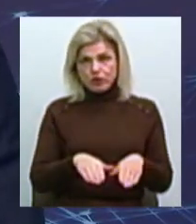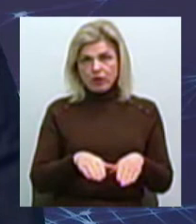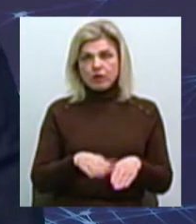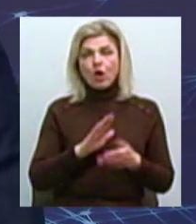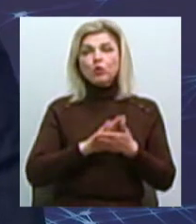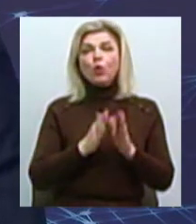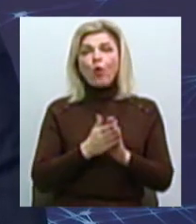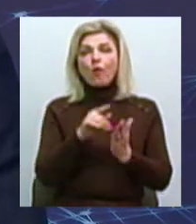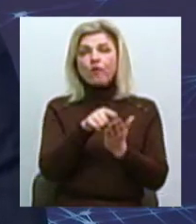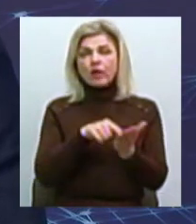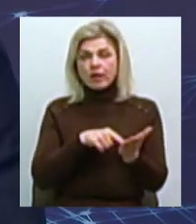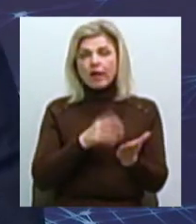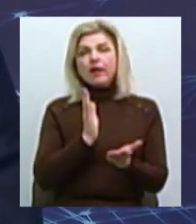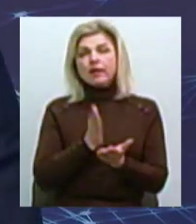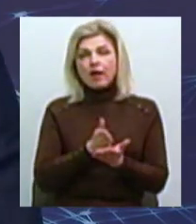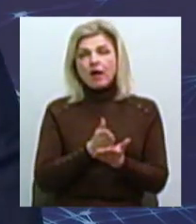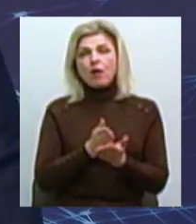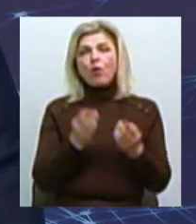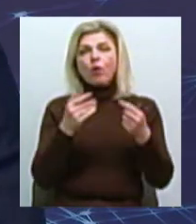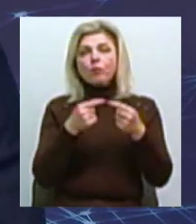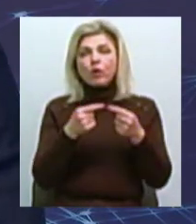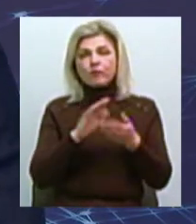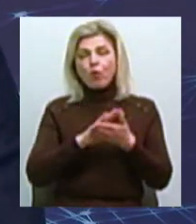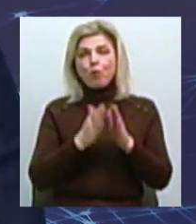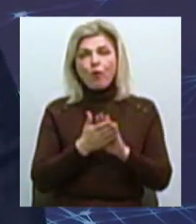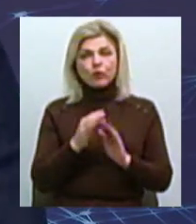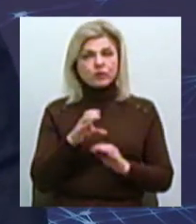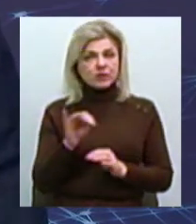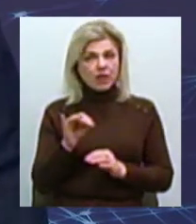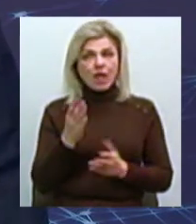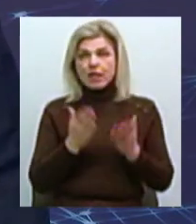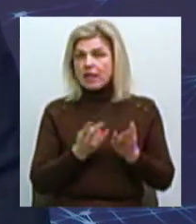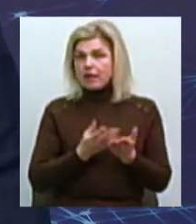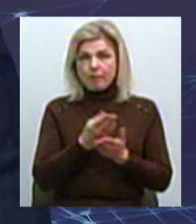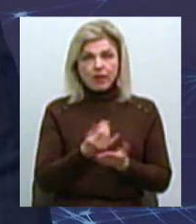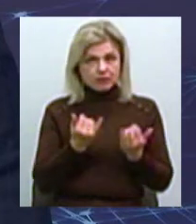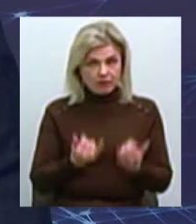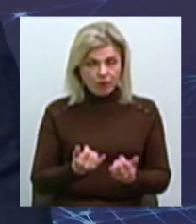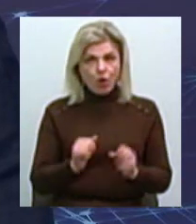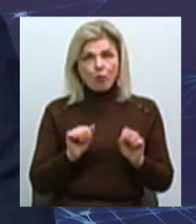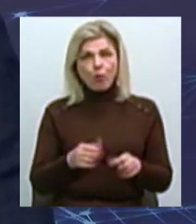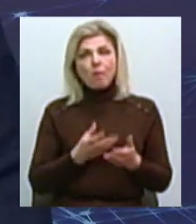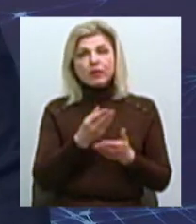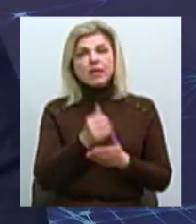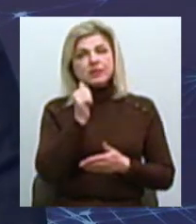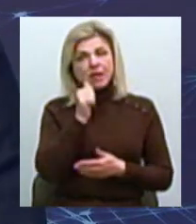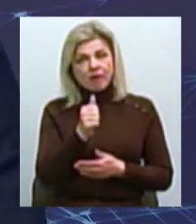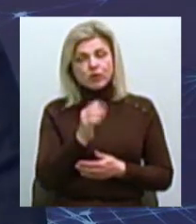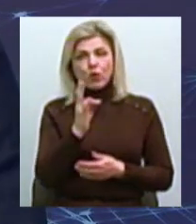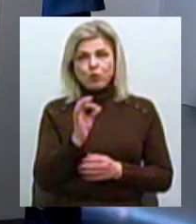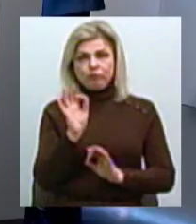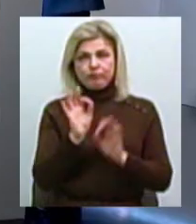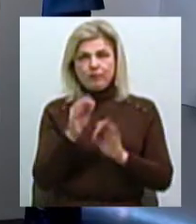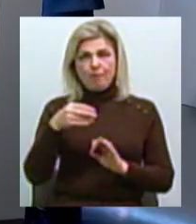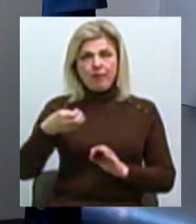договірних відносинах є певні умовності Якщо не сплачено сьогодні, то можливо сплатити завтра, але з деякою пенею